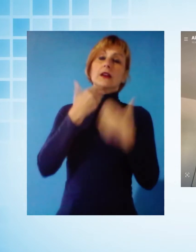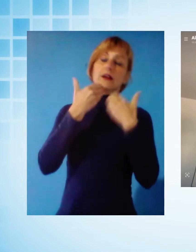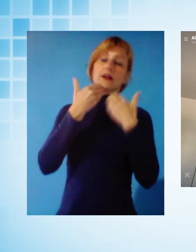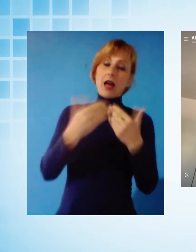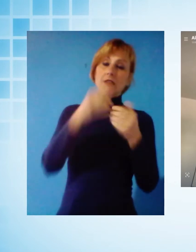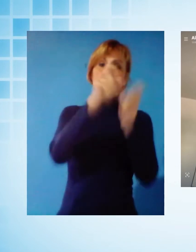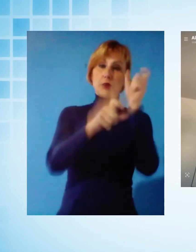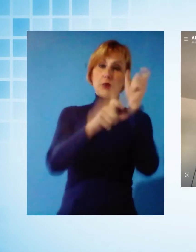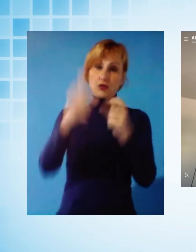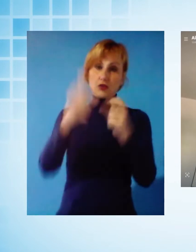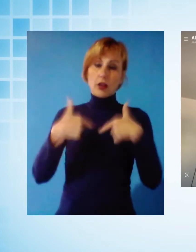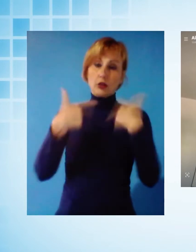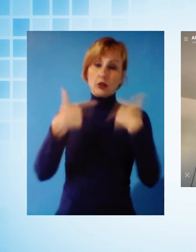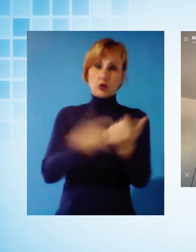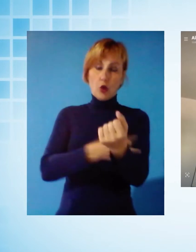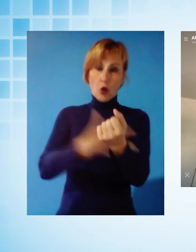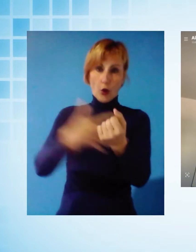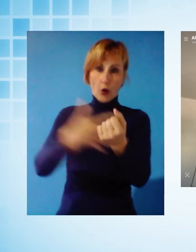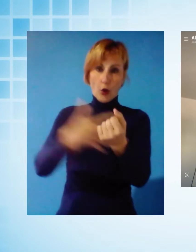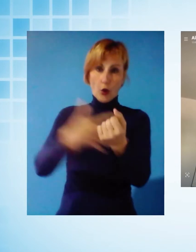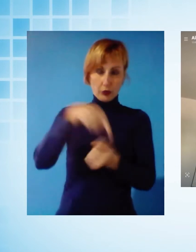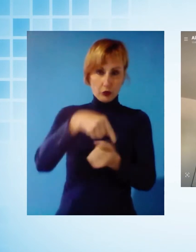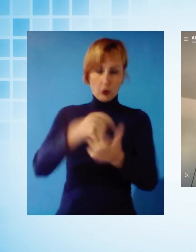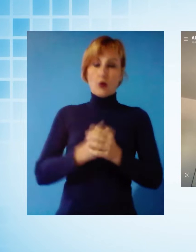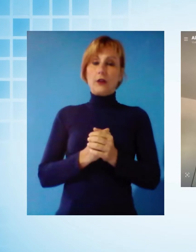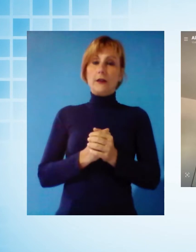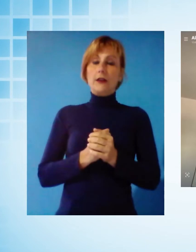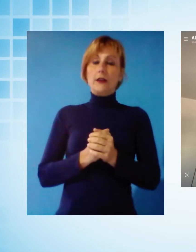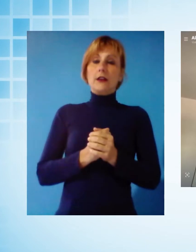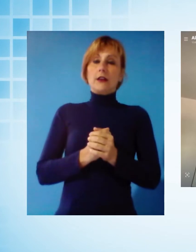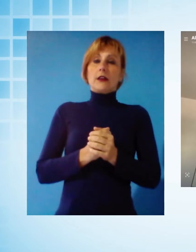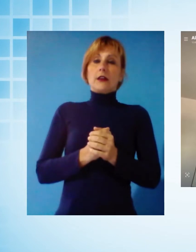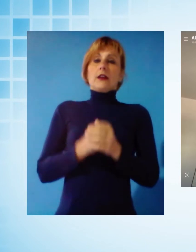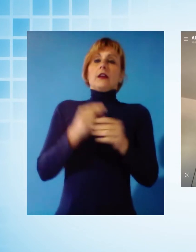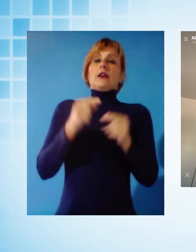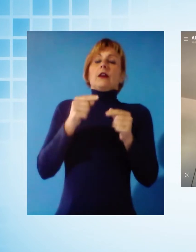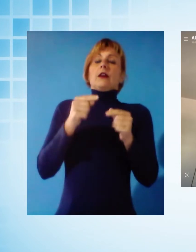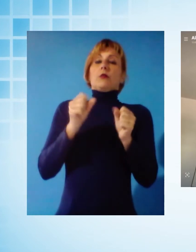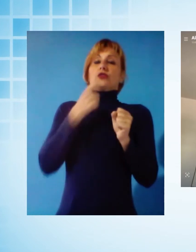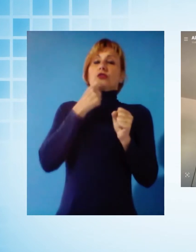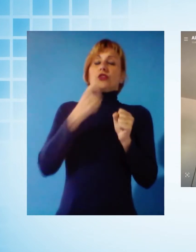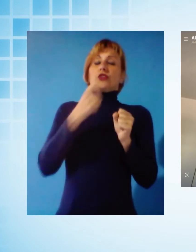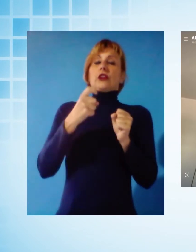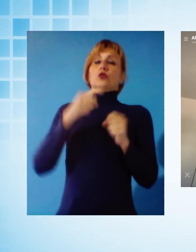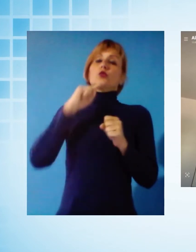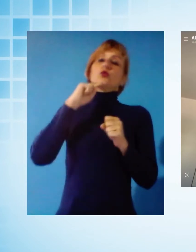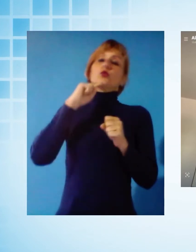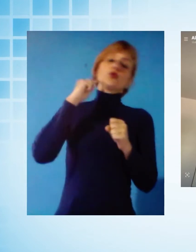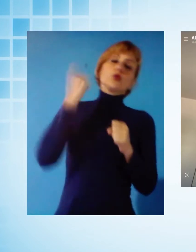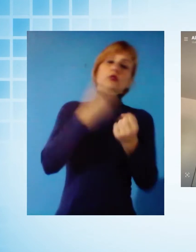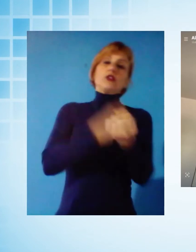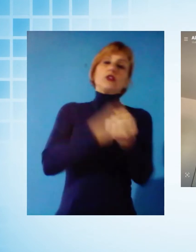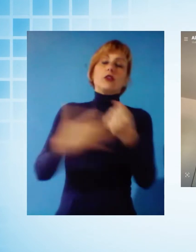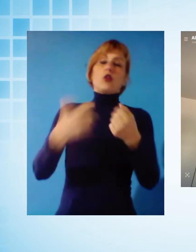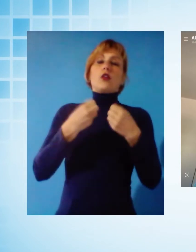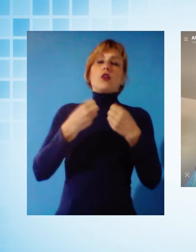convalescenti e devo dire in generale stendendo tutti i donatori di sangue e di plasma.